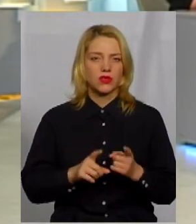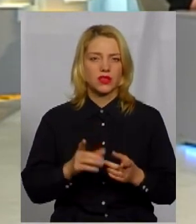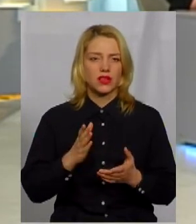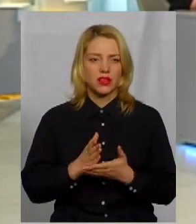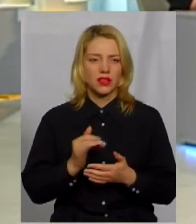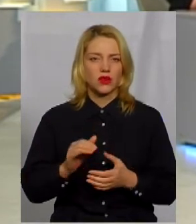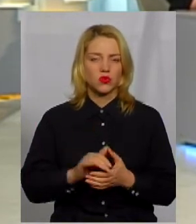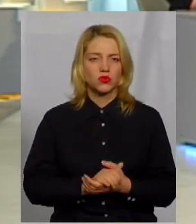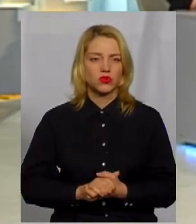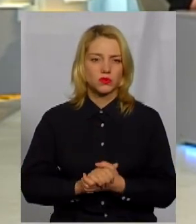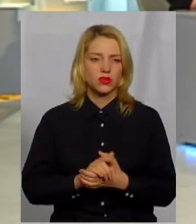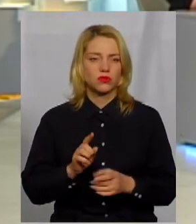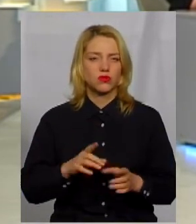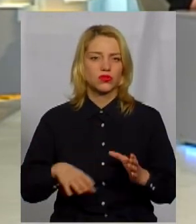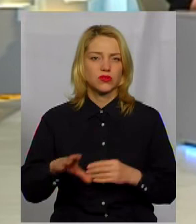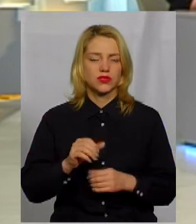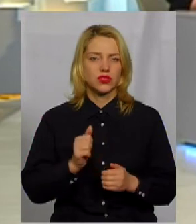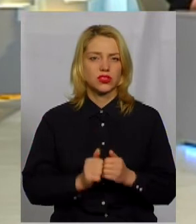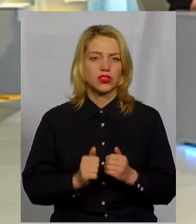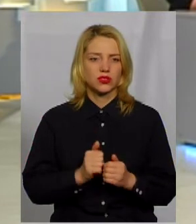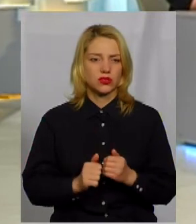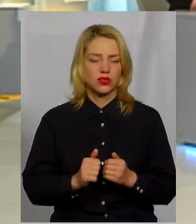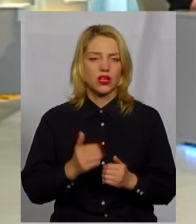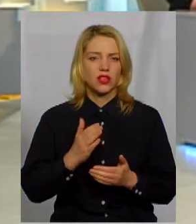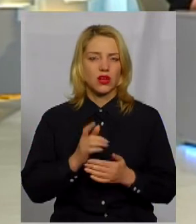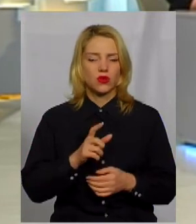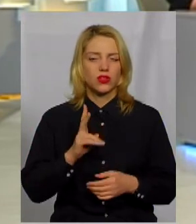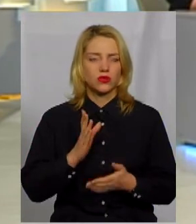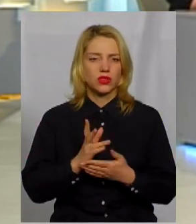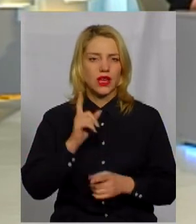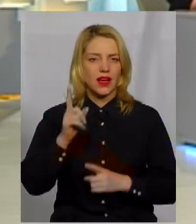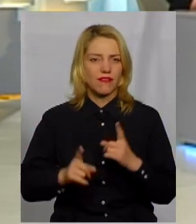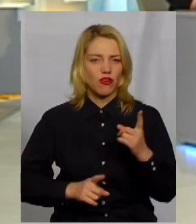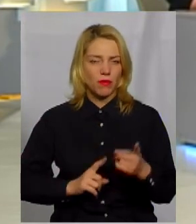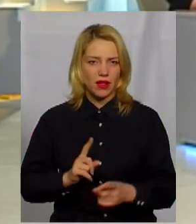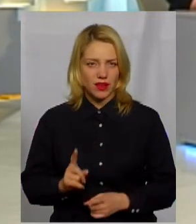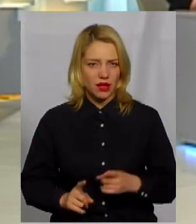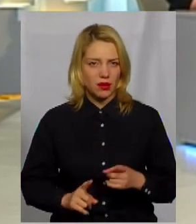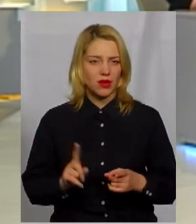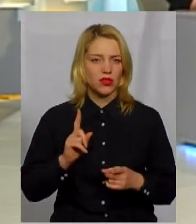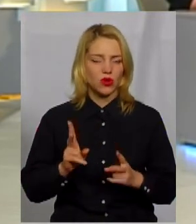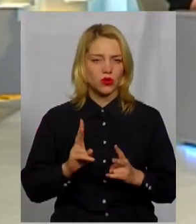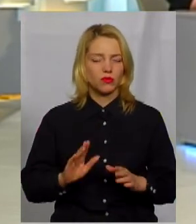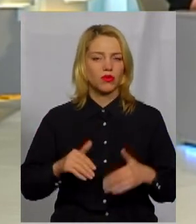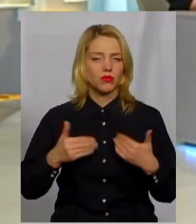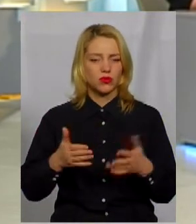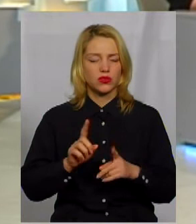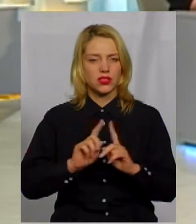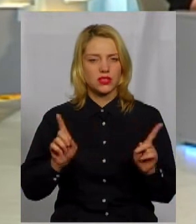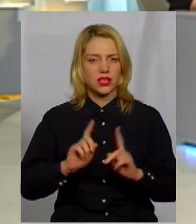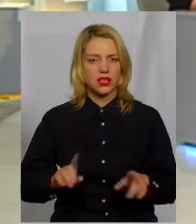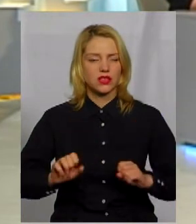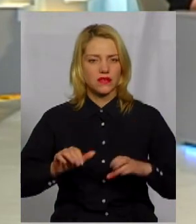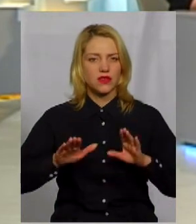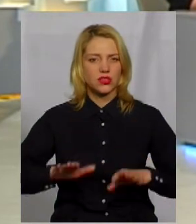відбуваються в загалом суспільстві. Тому що це дуже часто люди, які є реформаторами, є люди, які пропонують нестандартні